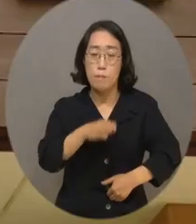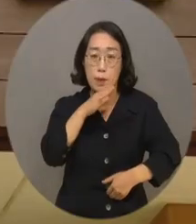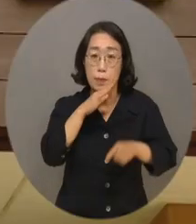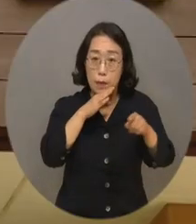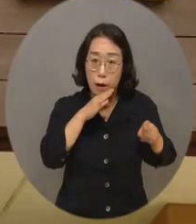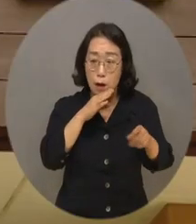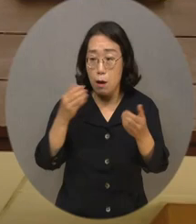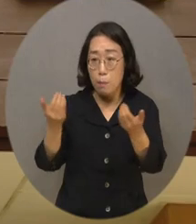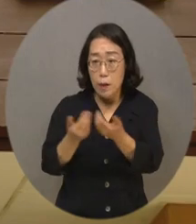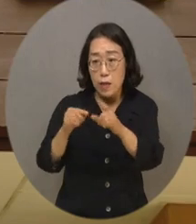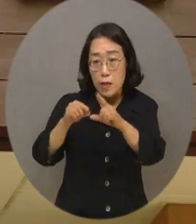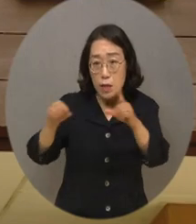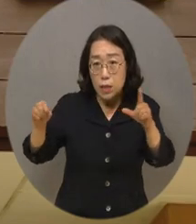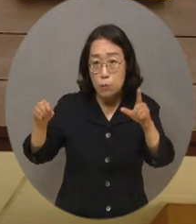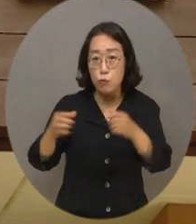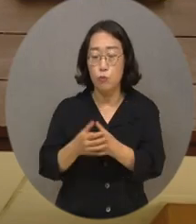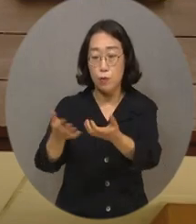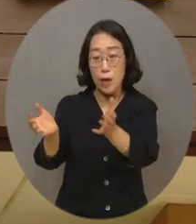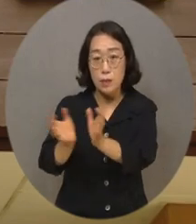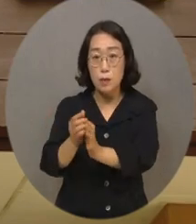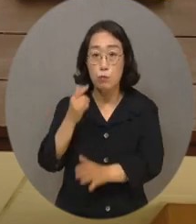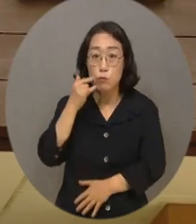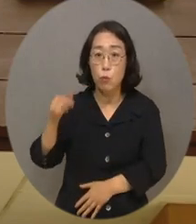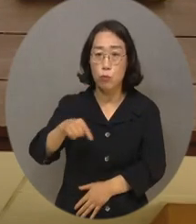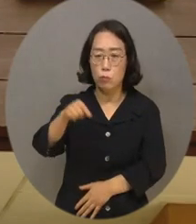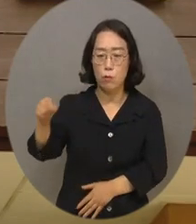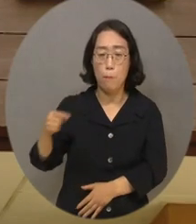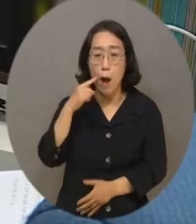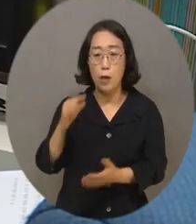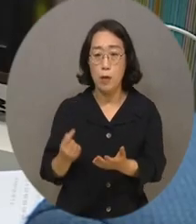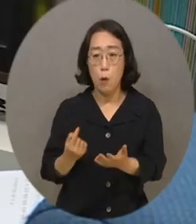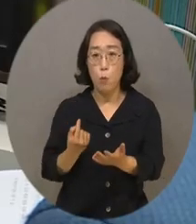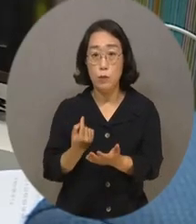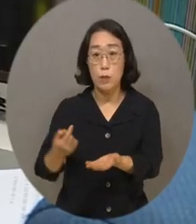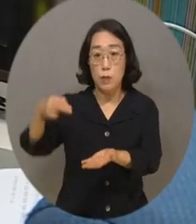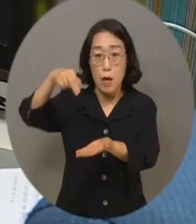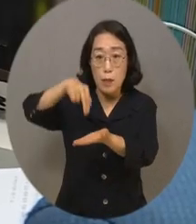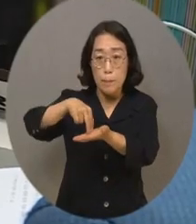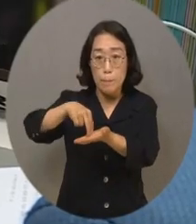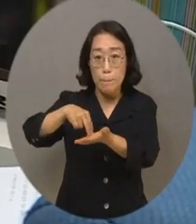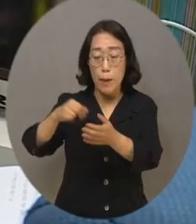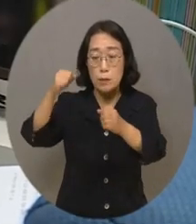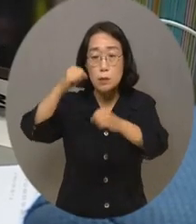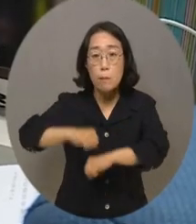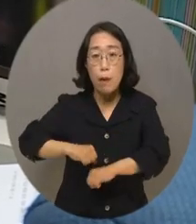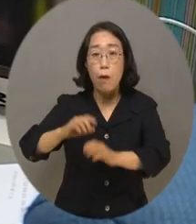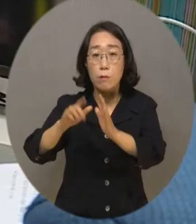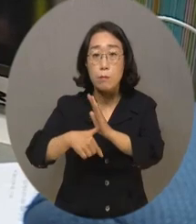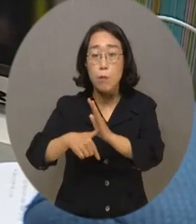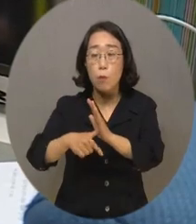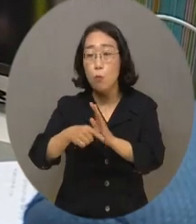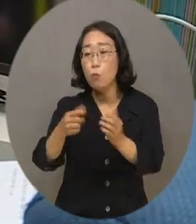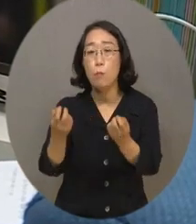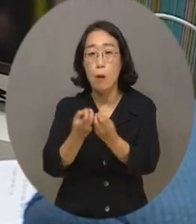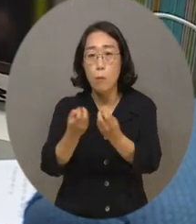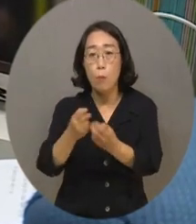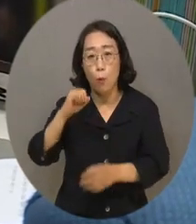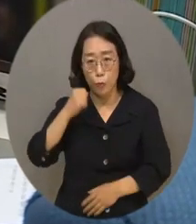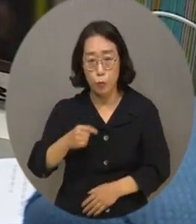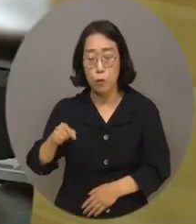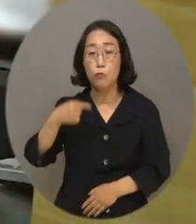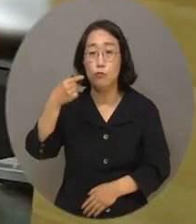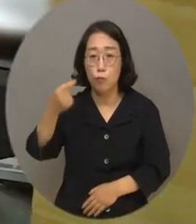하지만 일부 장애인단체와 부모들은 자립에 실패했을 경우에 대책이 충분히 마련되지 않고 자립이 어려운